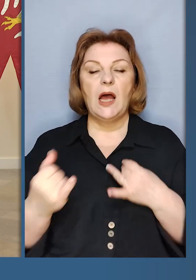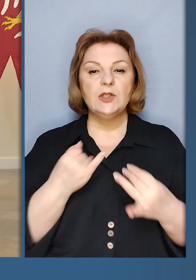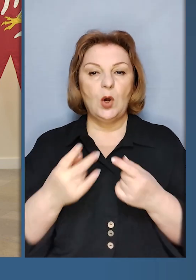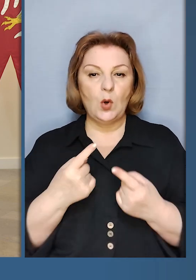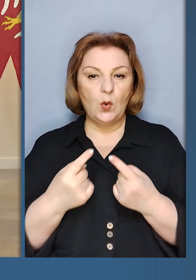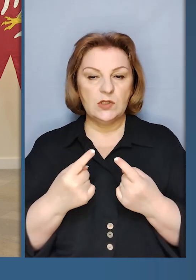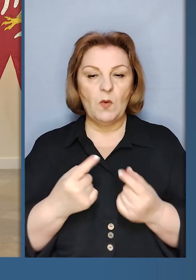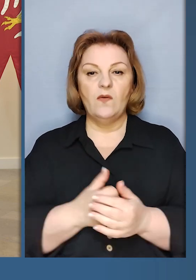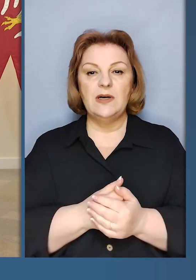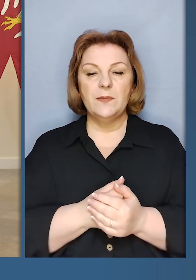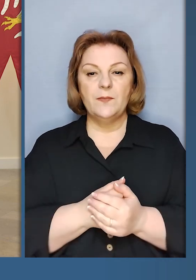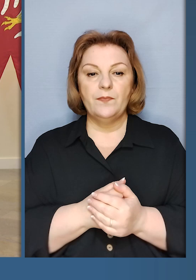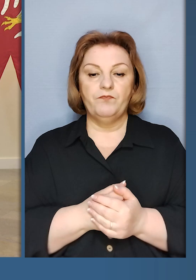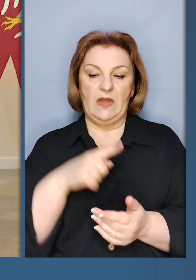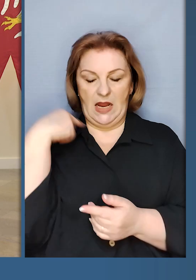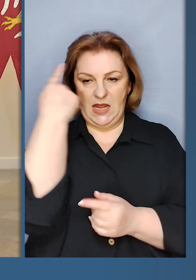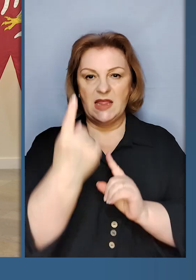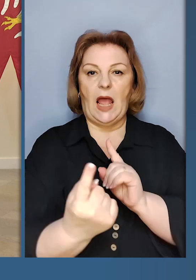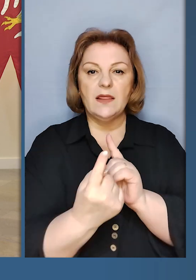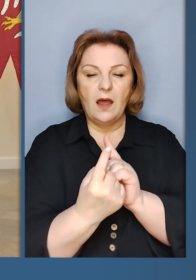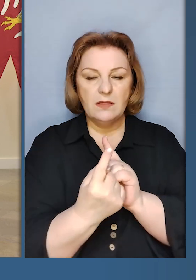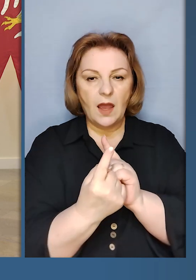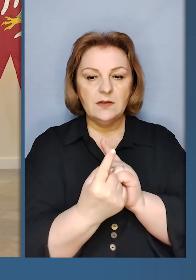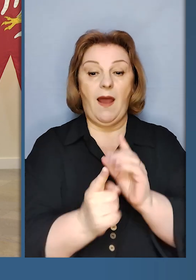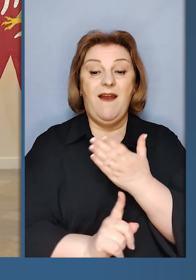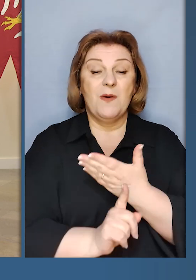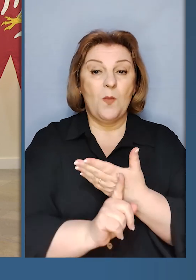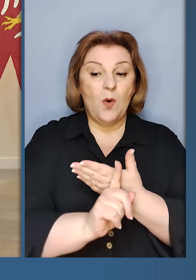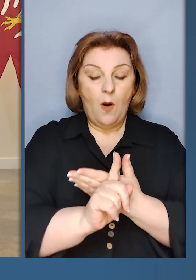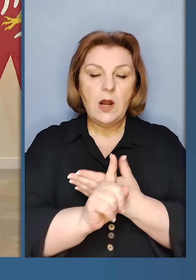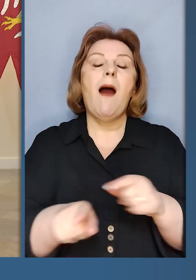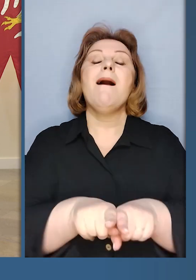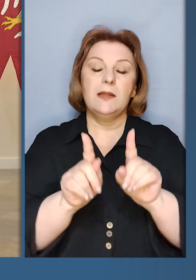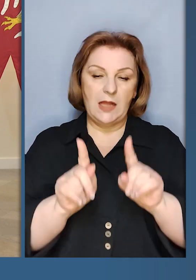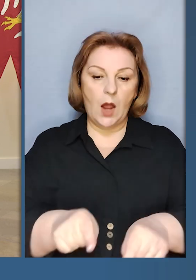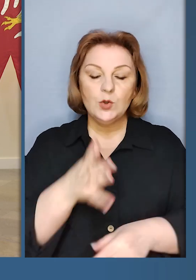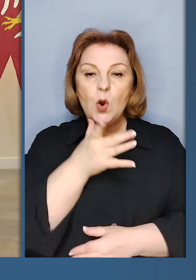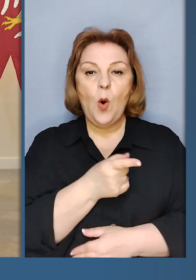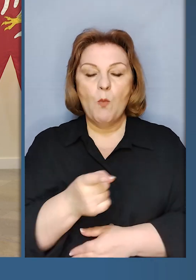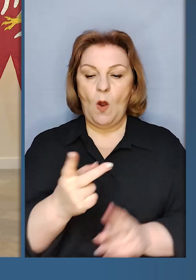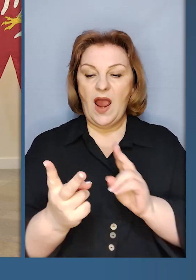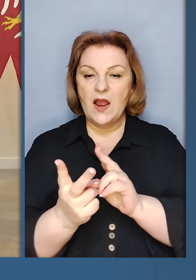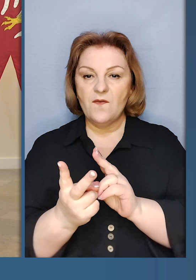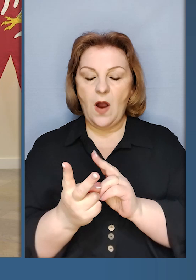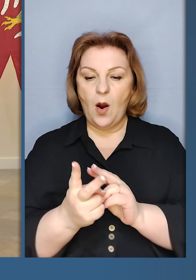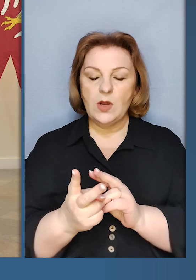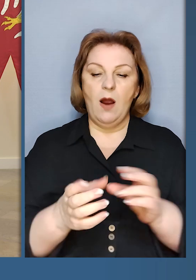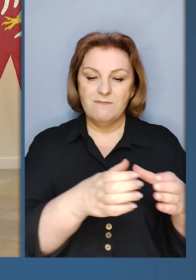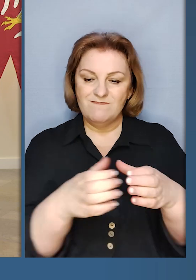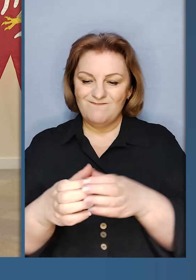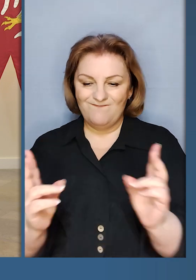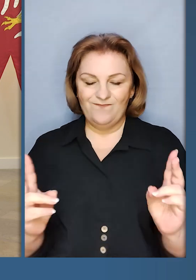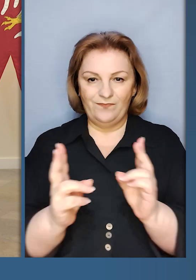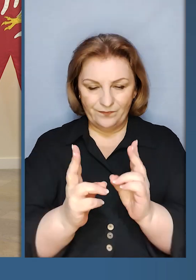розмов і Теда-Тед, від якої ми почали, але також під час зустрічей обох наших